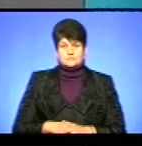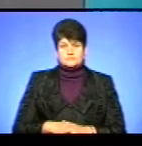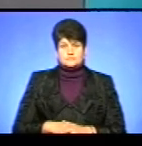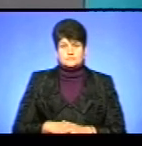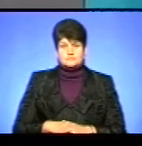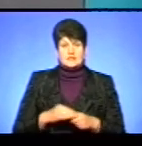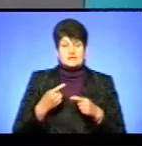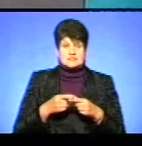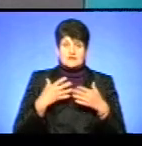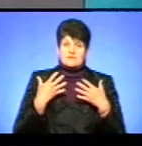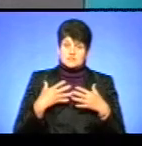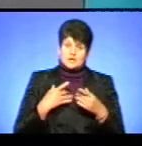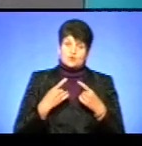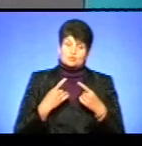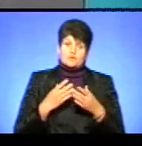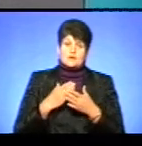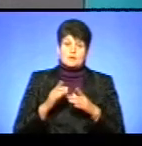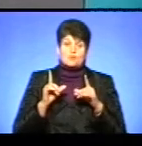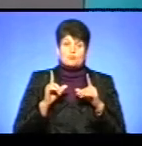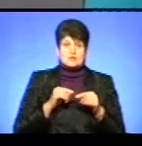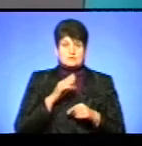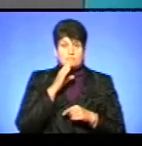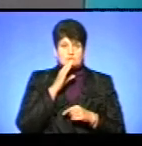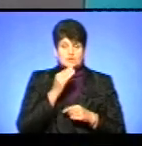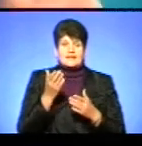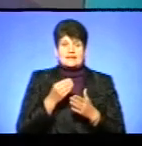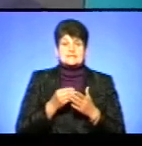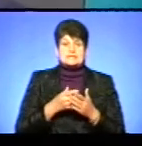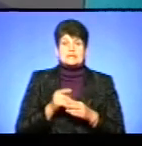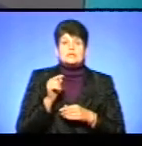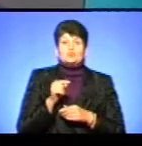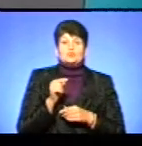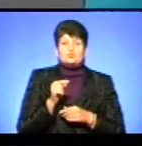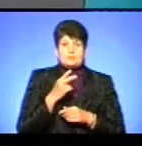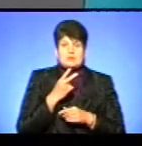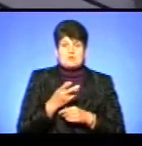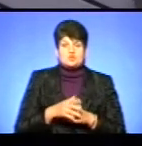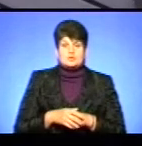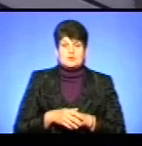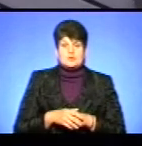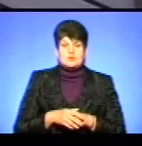Це вже мова йде про проїзд в маршрутці. Які тарифи тут передбачені?